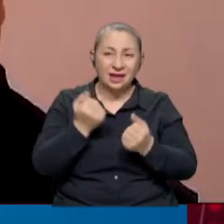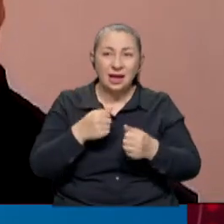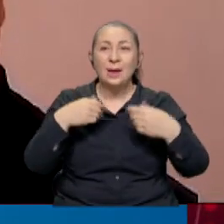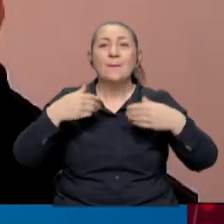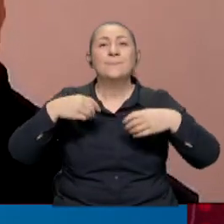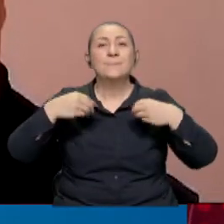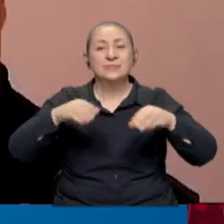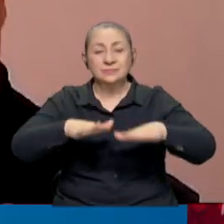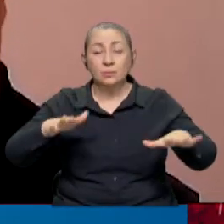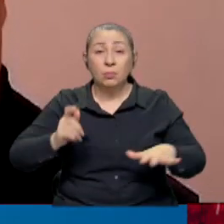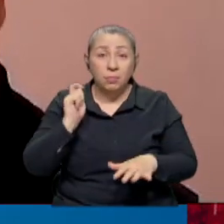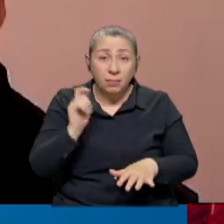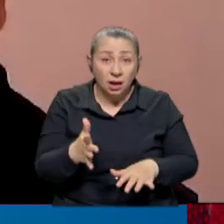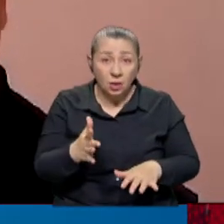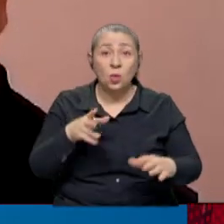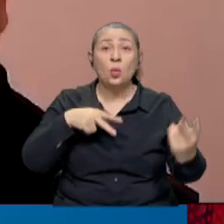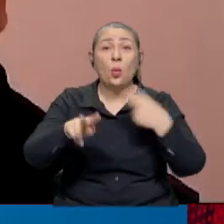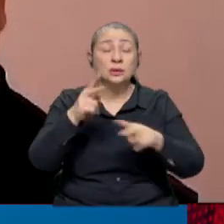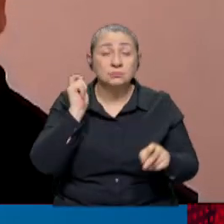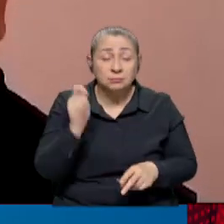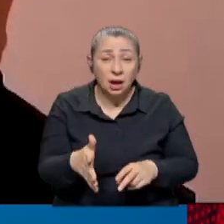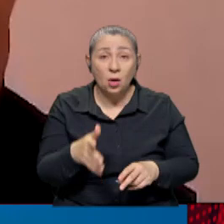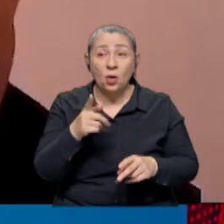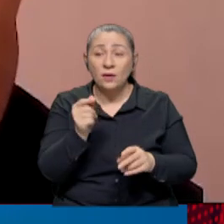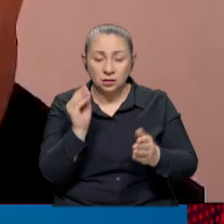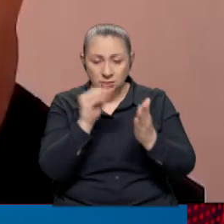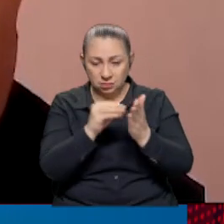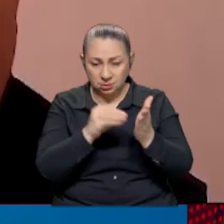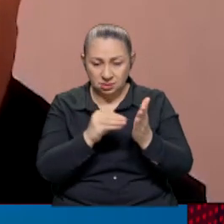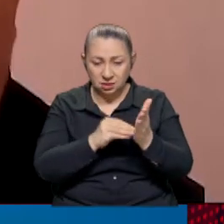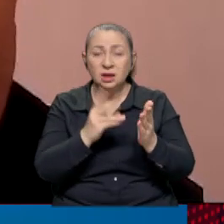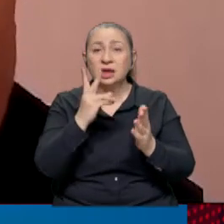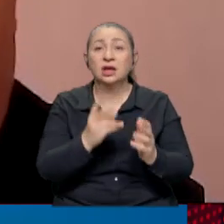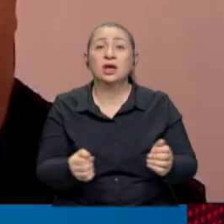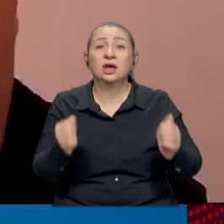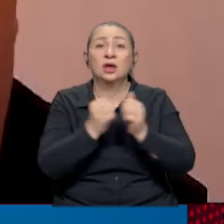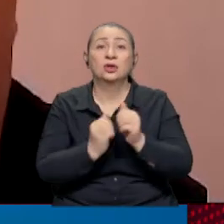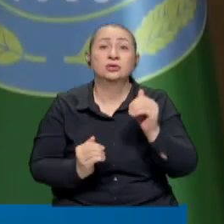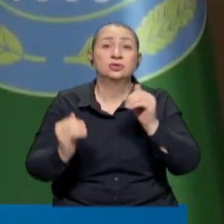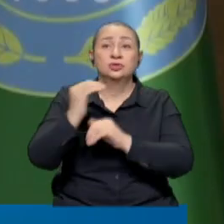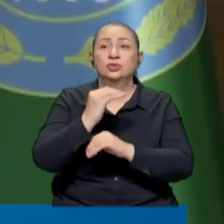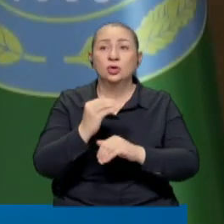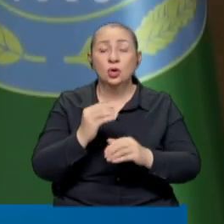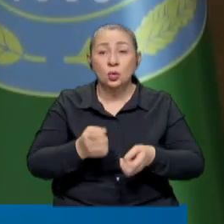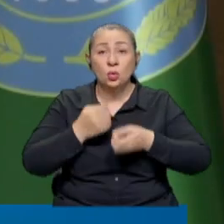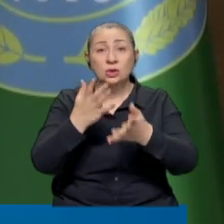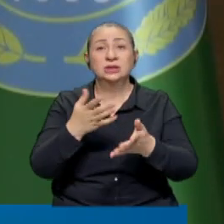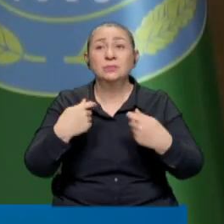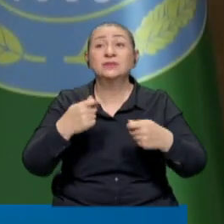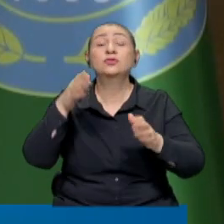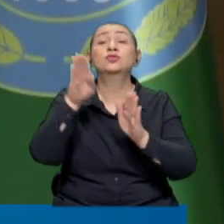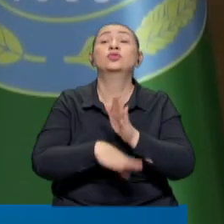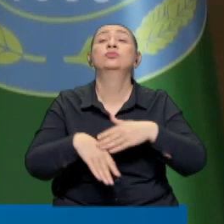tezgah bedelleri de çok yüksek, ulaşım yüksek o fiyatları koyarak da yaklaşık iki katının üzerine çıkıyor. Üretici maliyetleri